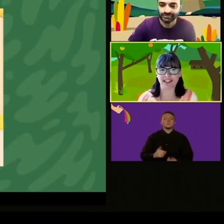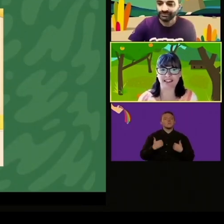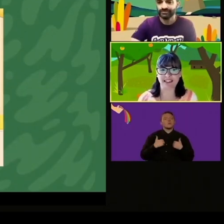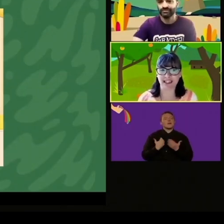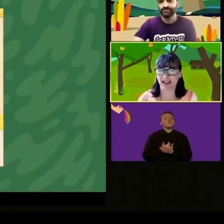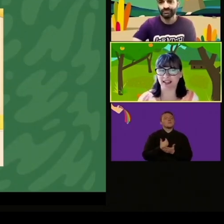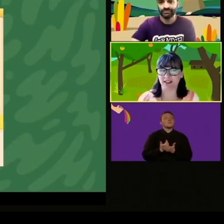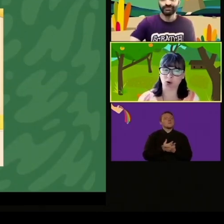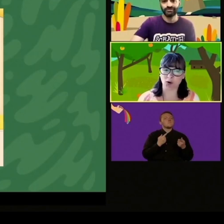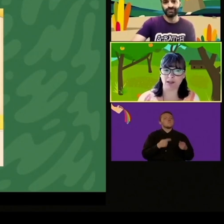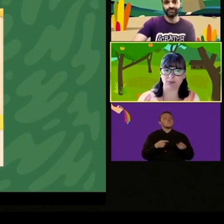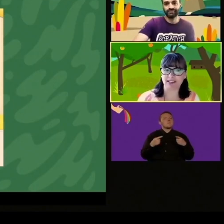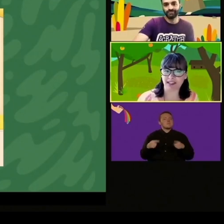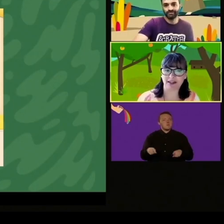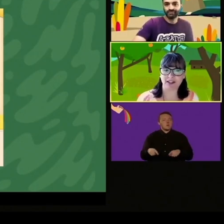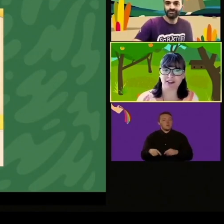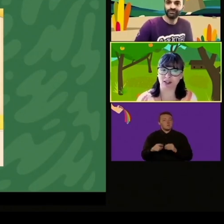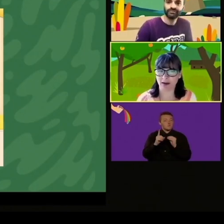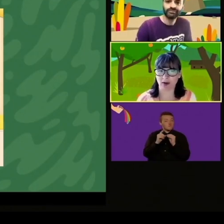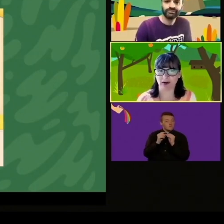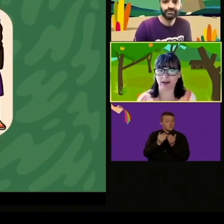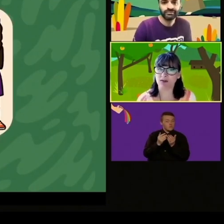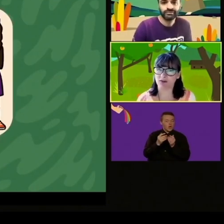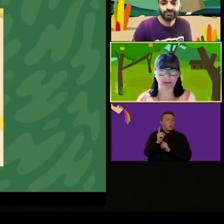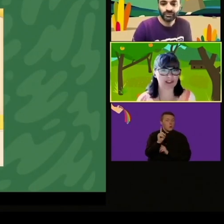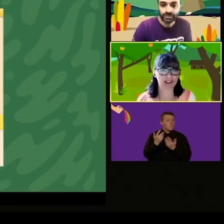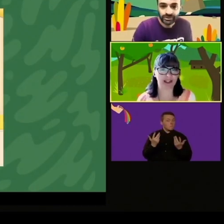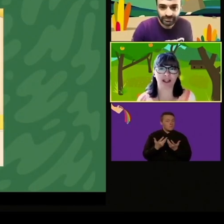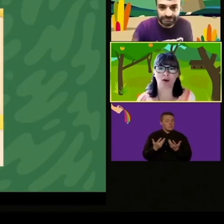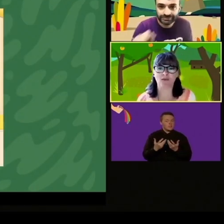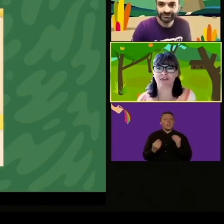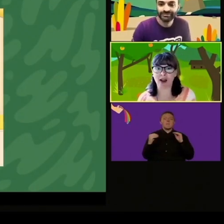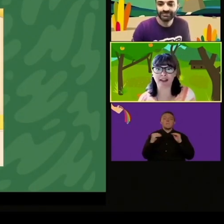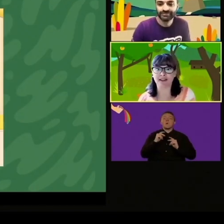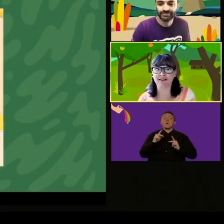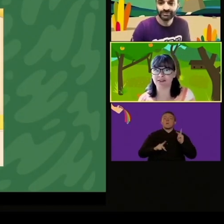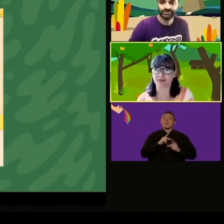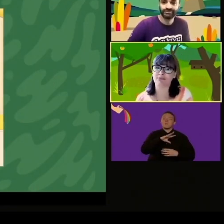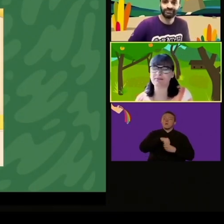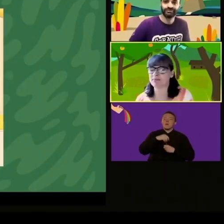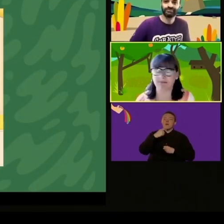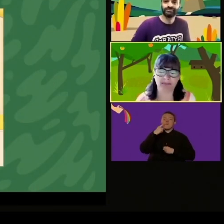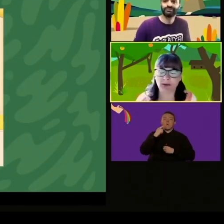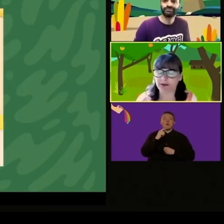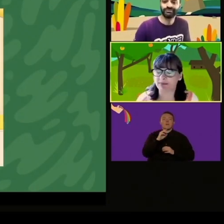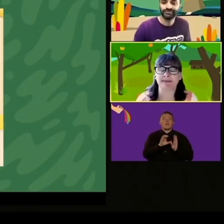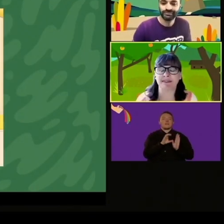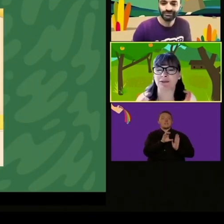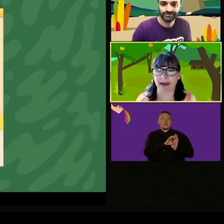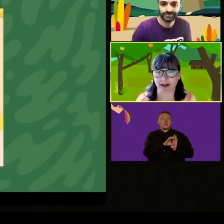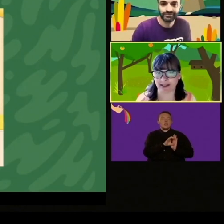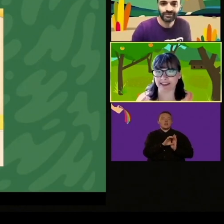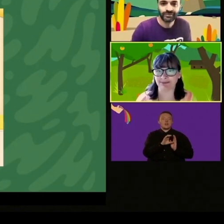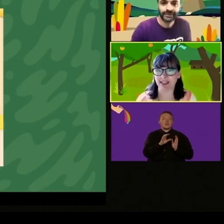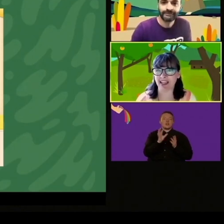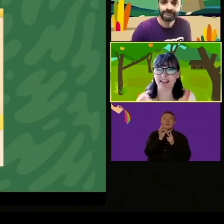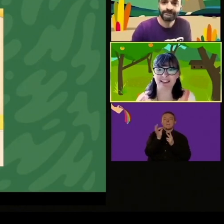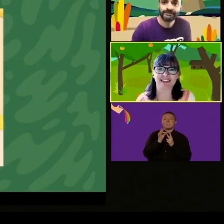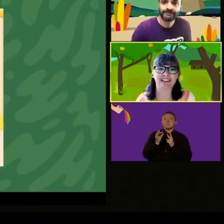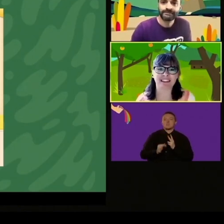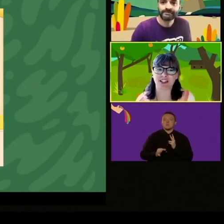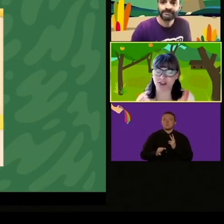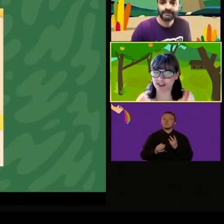questo è un inizio e cercheremo di espandere la biblioteca per avere più